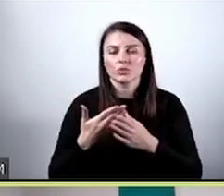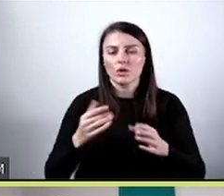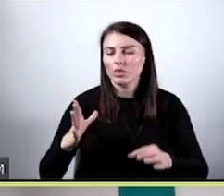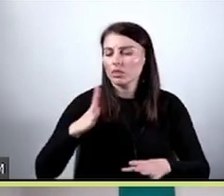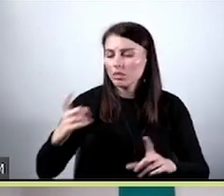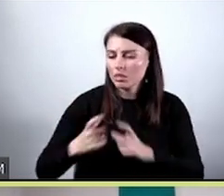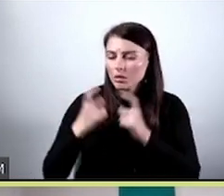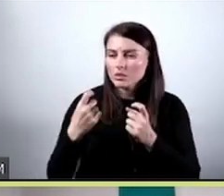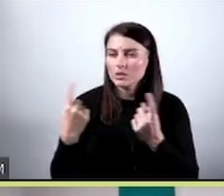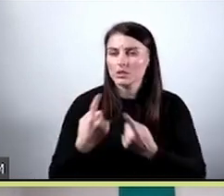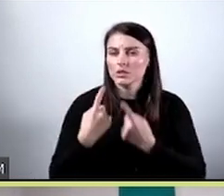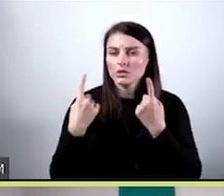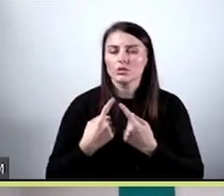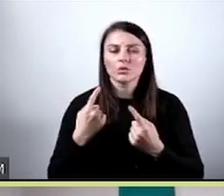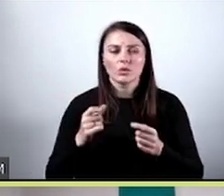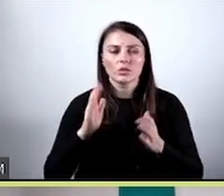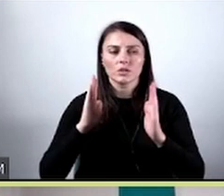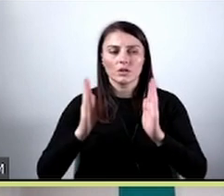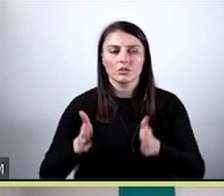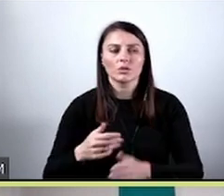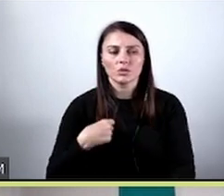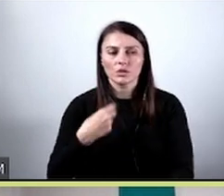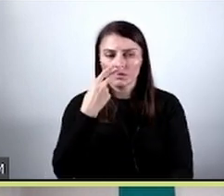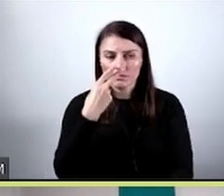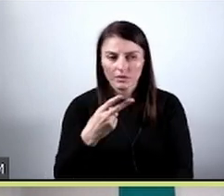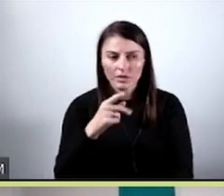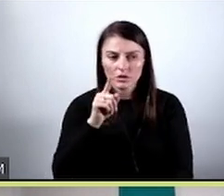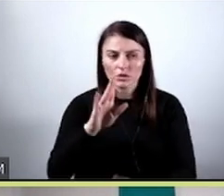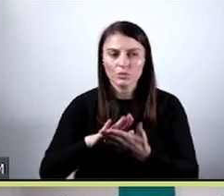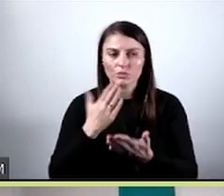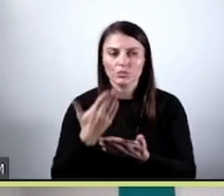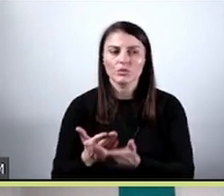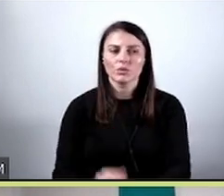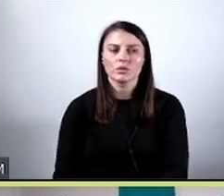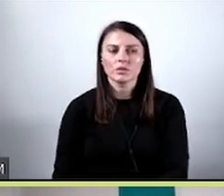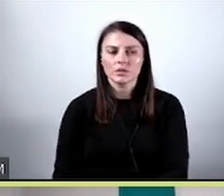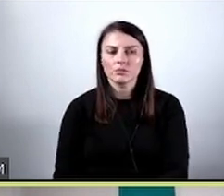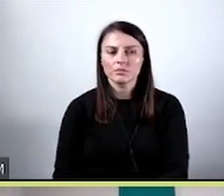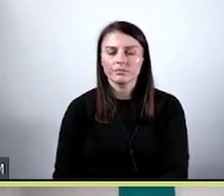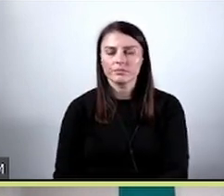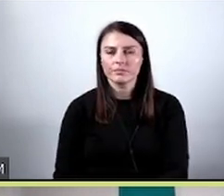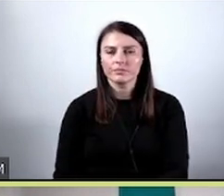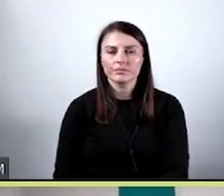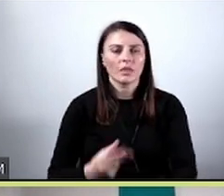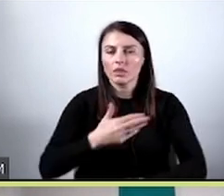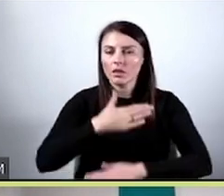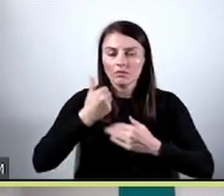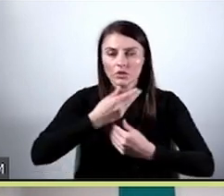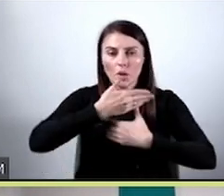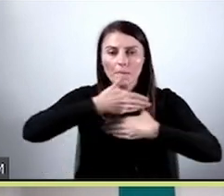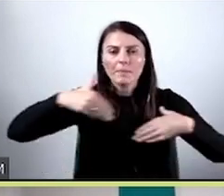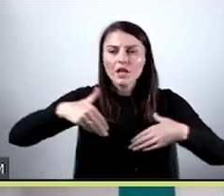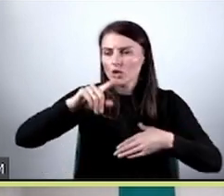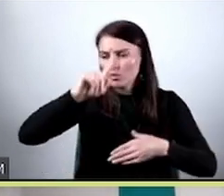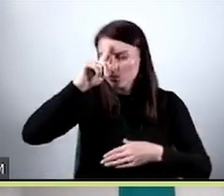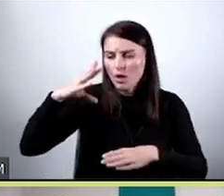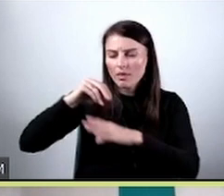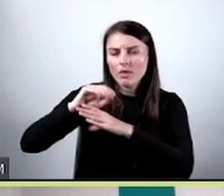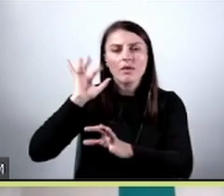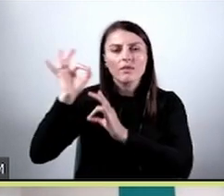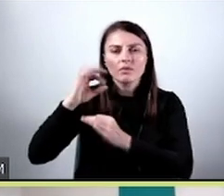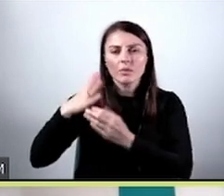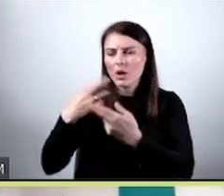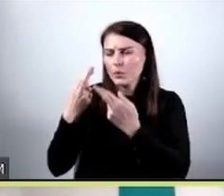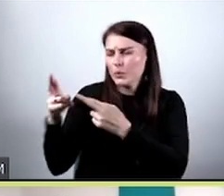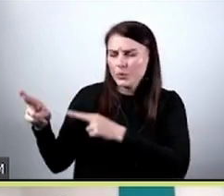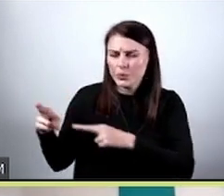niebezpiecznego wyprzedzenia itd. Więc widać na tym przykładzie, że nie wystarczą na miliony danych, jeżeli te dane są równorodne,